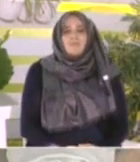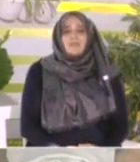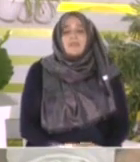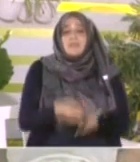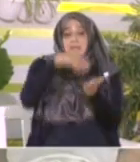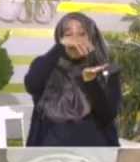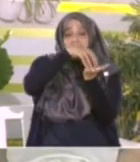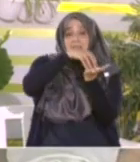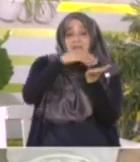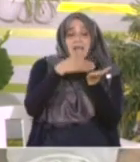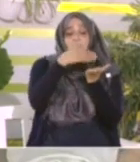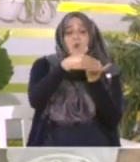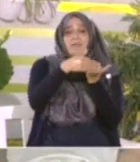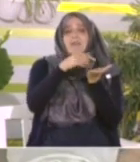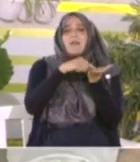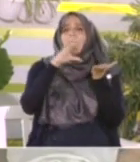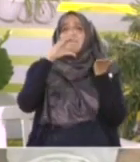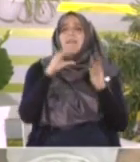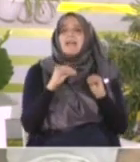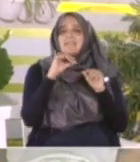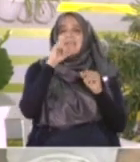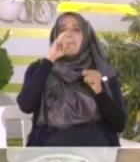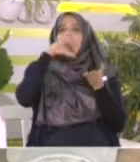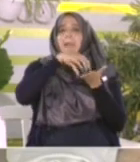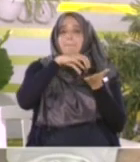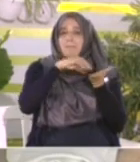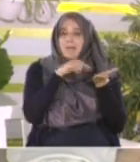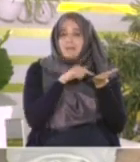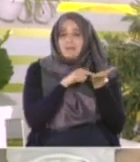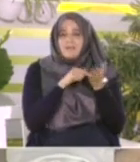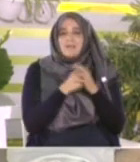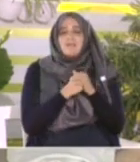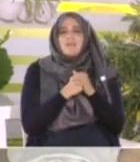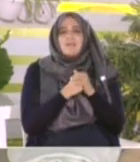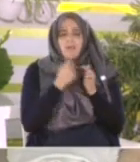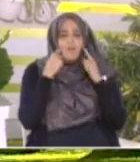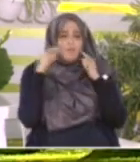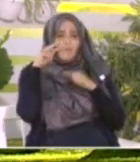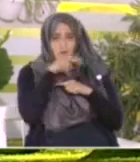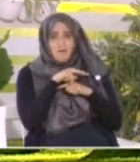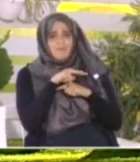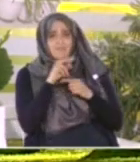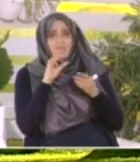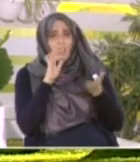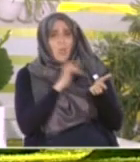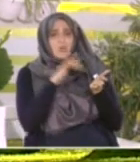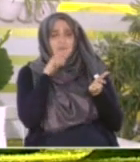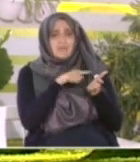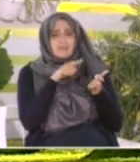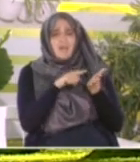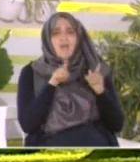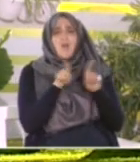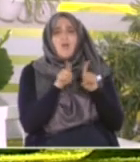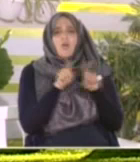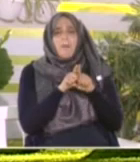آثار تاريخي ملموس مرئي من الآثار